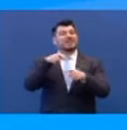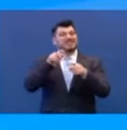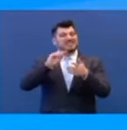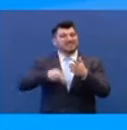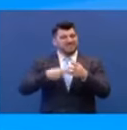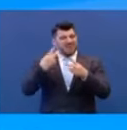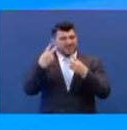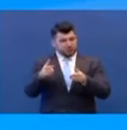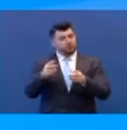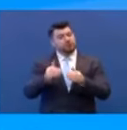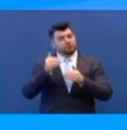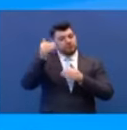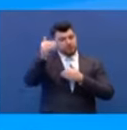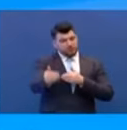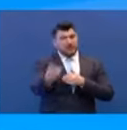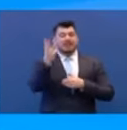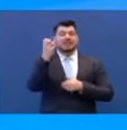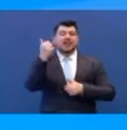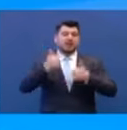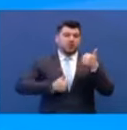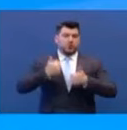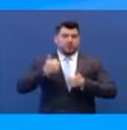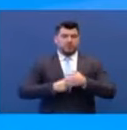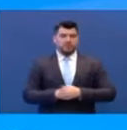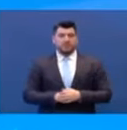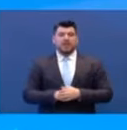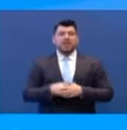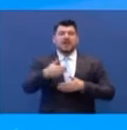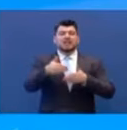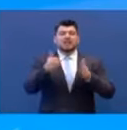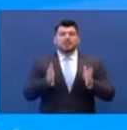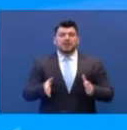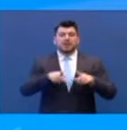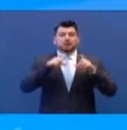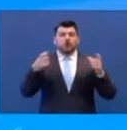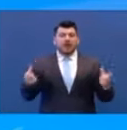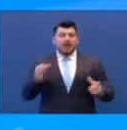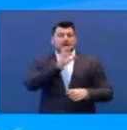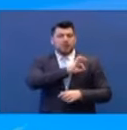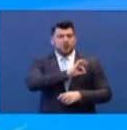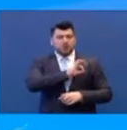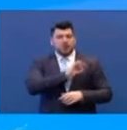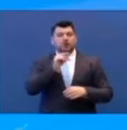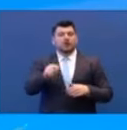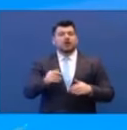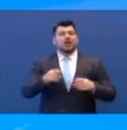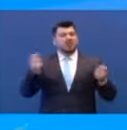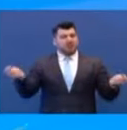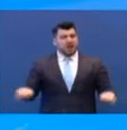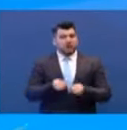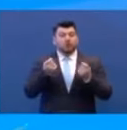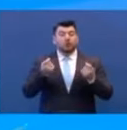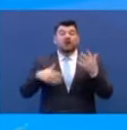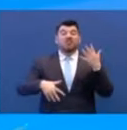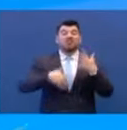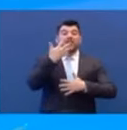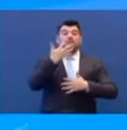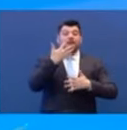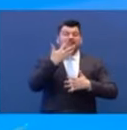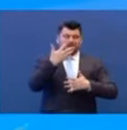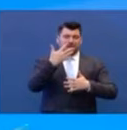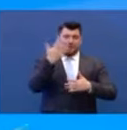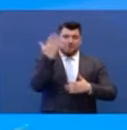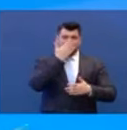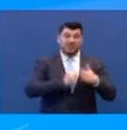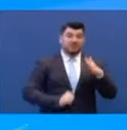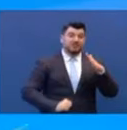έως τις 30 Ιουνίου. Τα τμήματα σχολείων και νηπιαγωγείων θα λειτουργούν με έως 15 μαθητές τη φορά και με